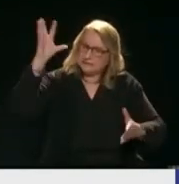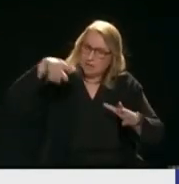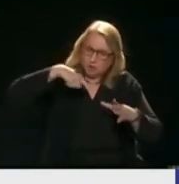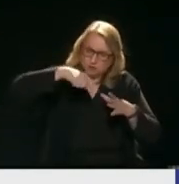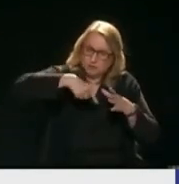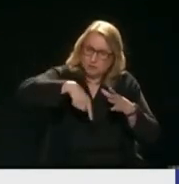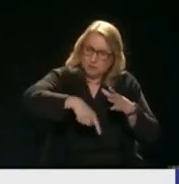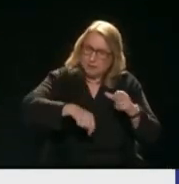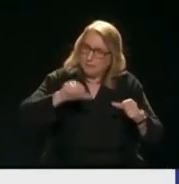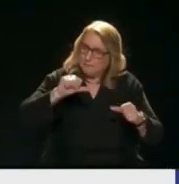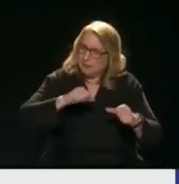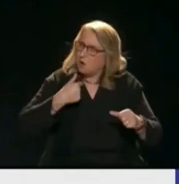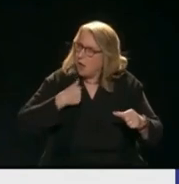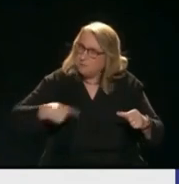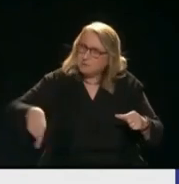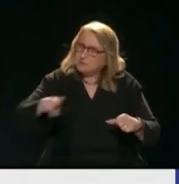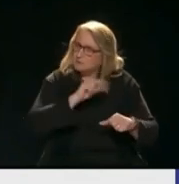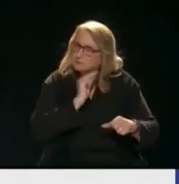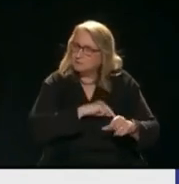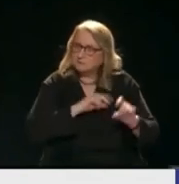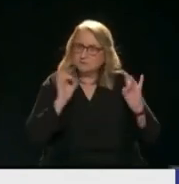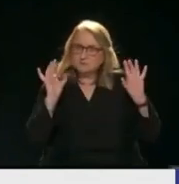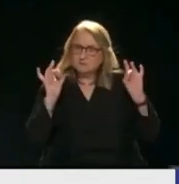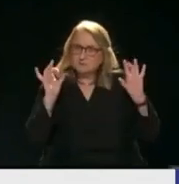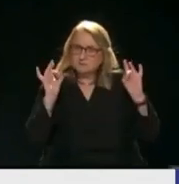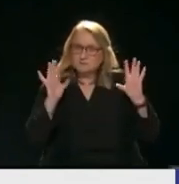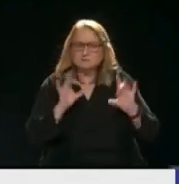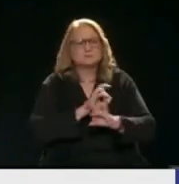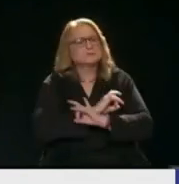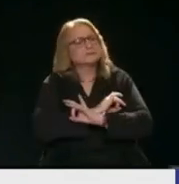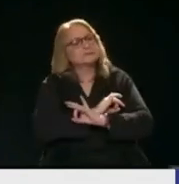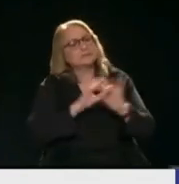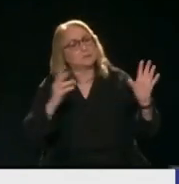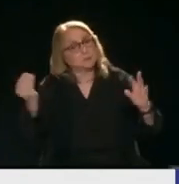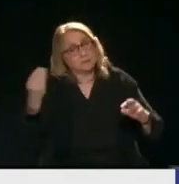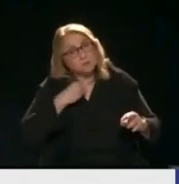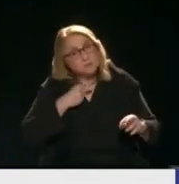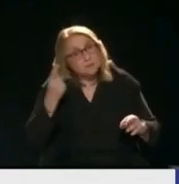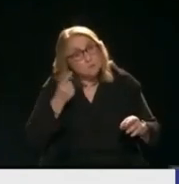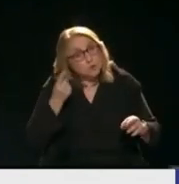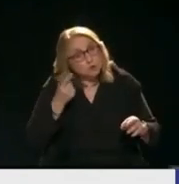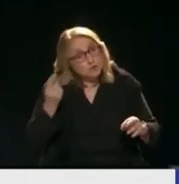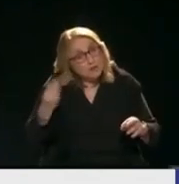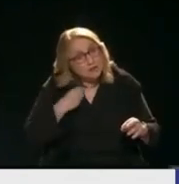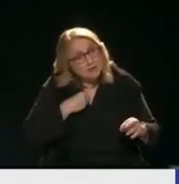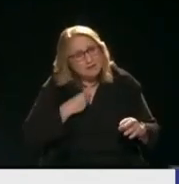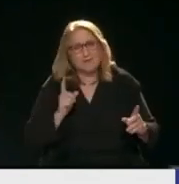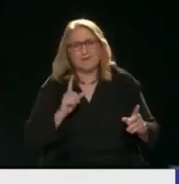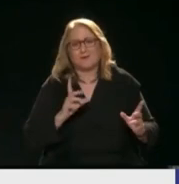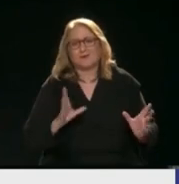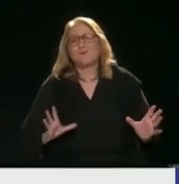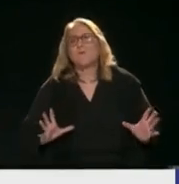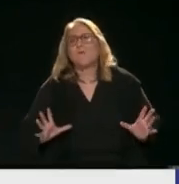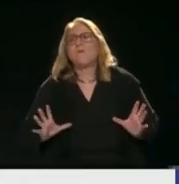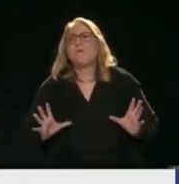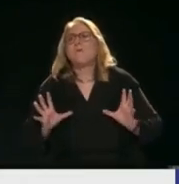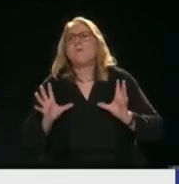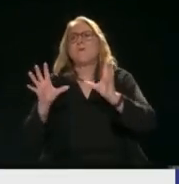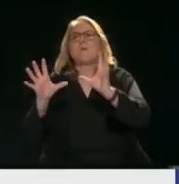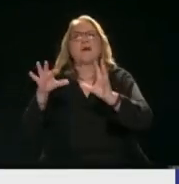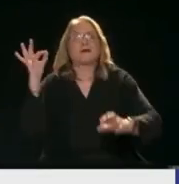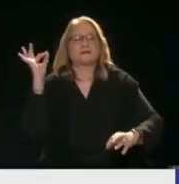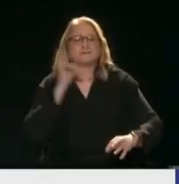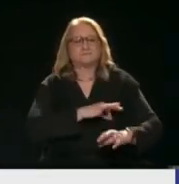βγάλει το πετρέλαιο Θα μας δώσεις τίποτα Τι θα μας δώσεις Θα μας δίνεις ποσοστά Από ποια από αυτά που μετράμε Που μετράς εσύ Αφού είναι όλα Ένα